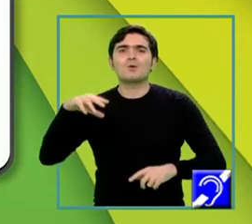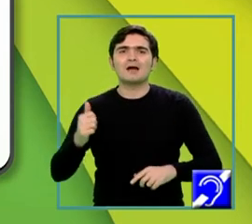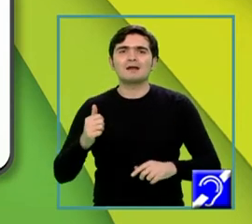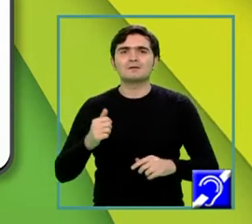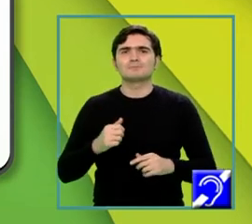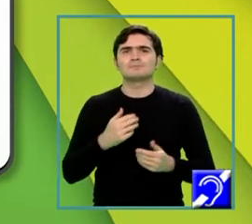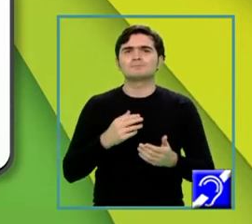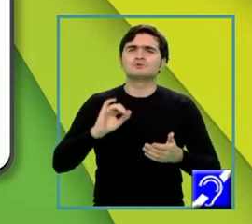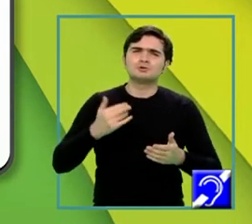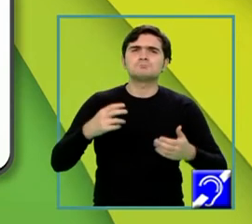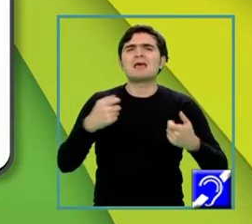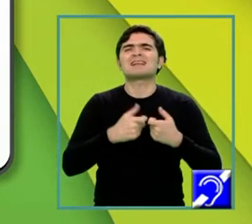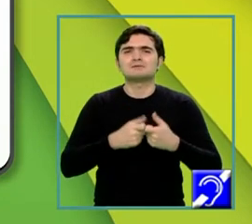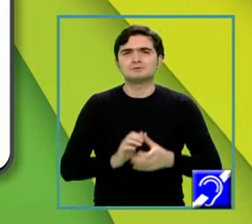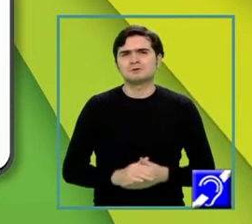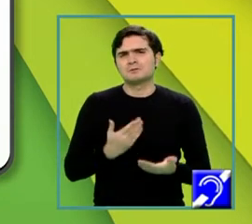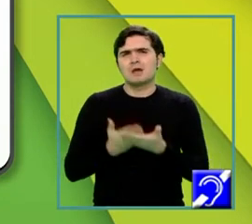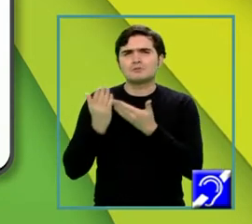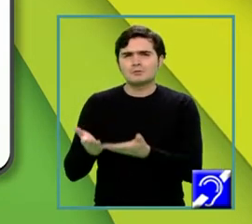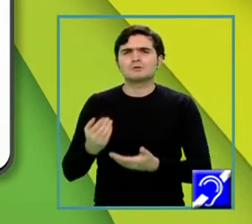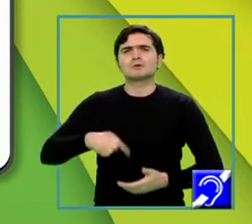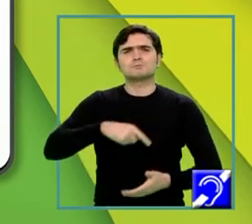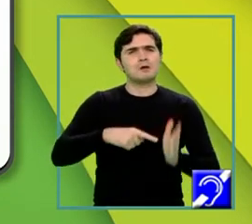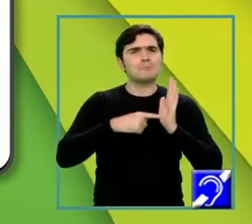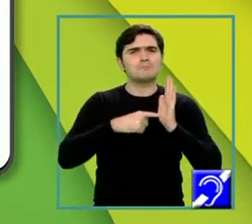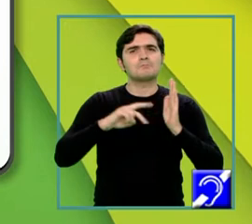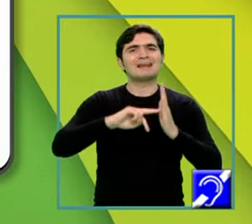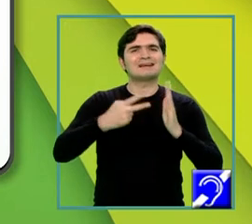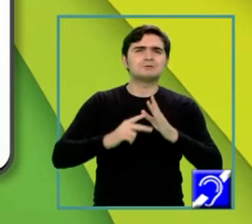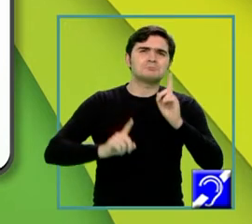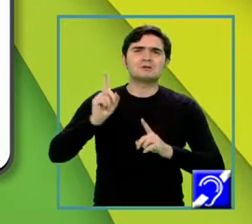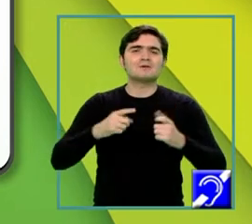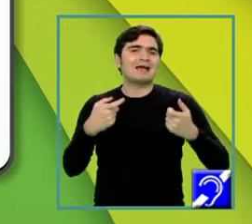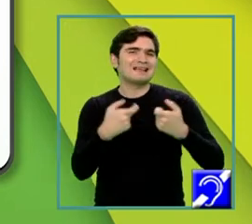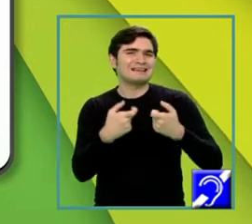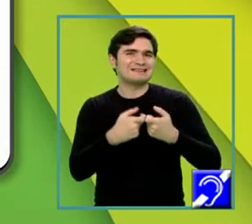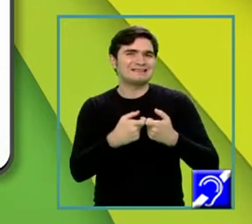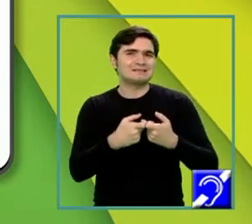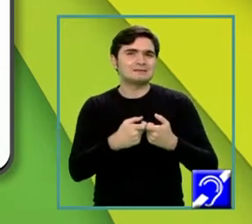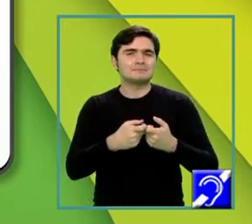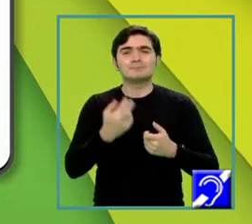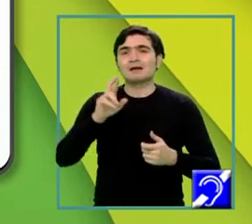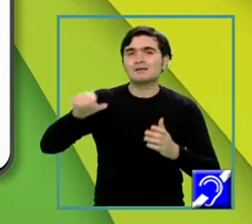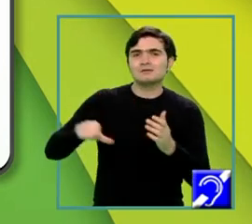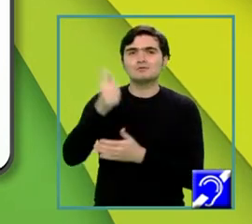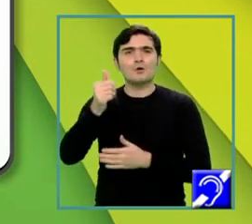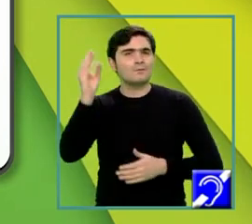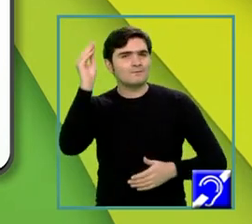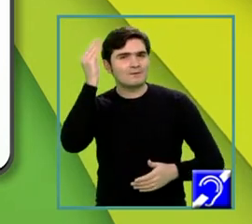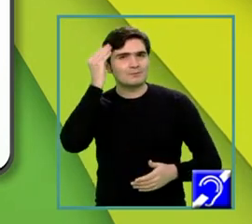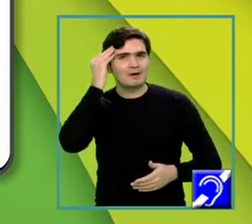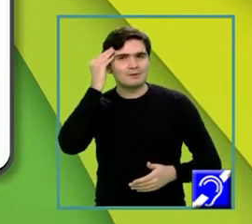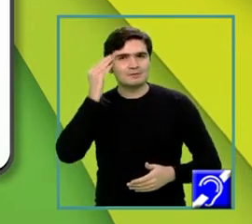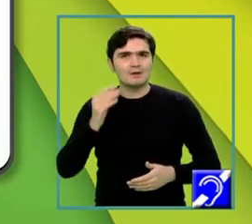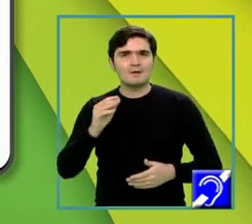Pentru aceasta am pregătit câteva aplicații, însă iarăși trebuie să vă aduc aminte formulele